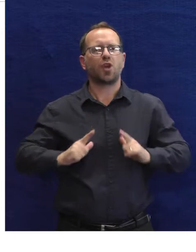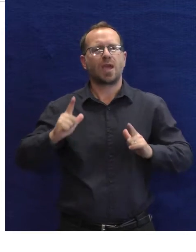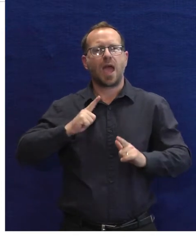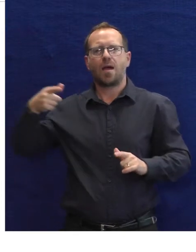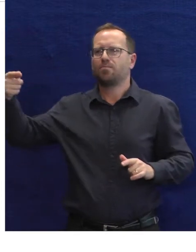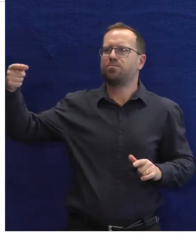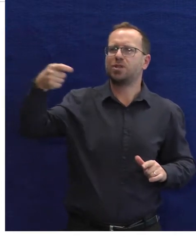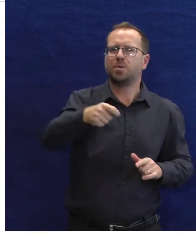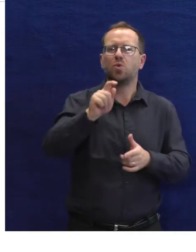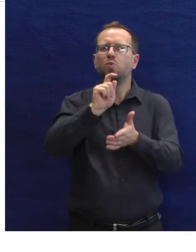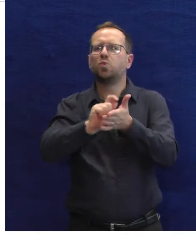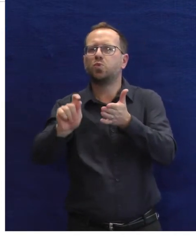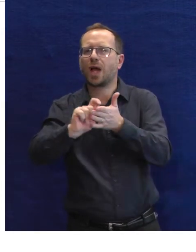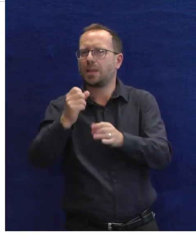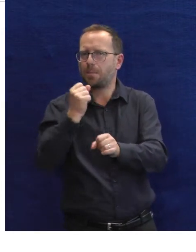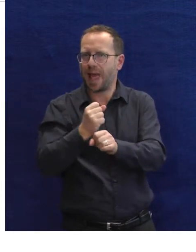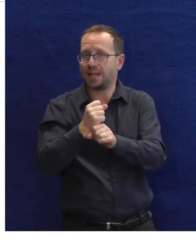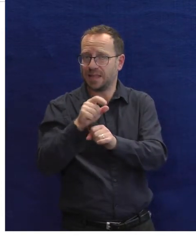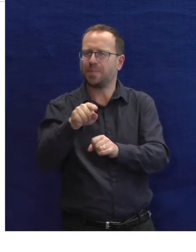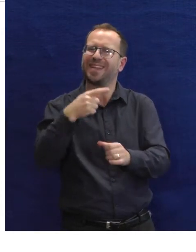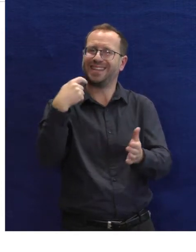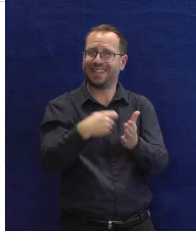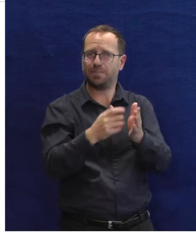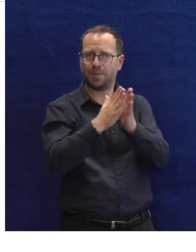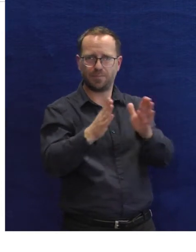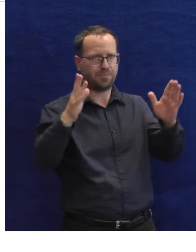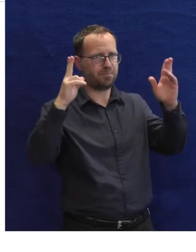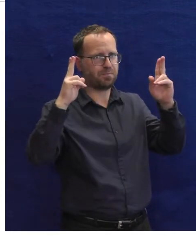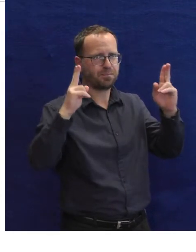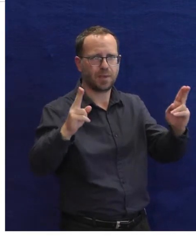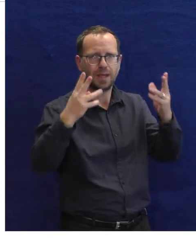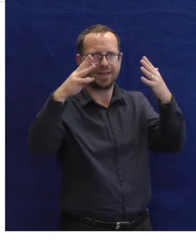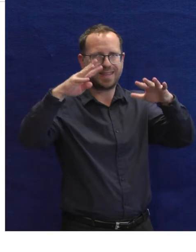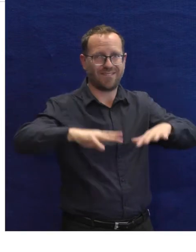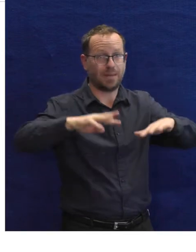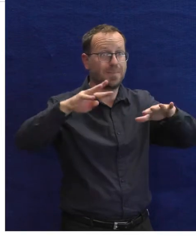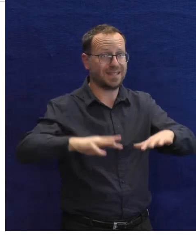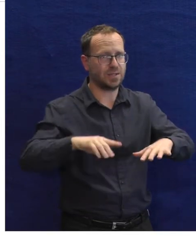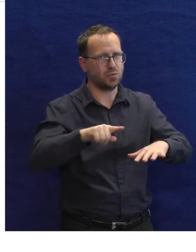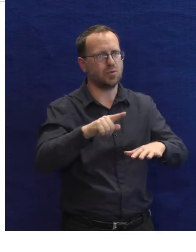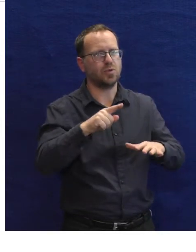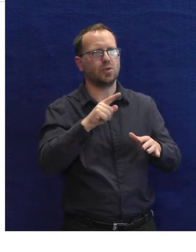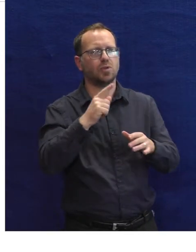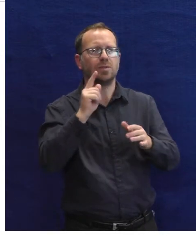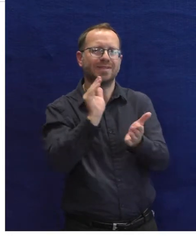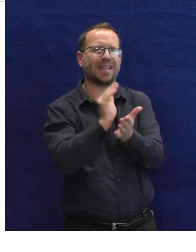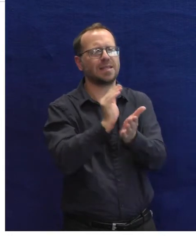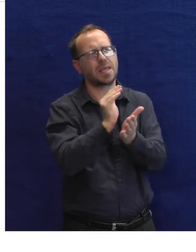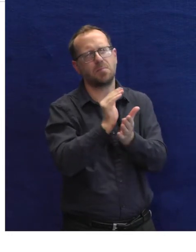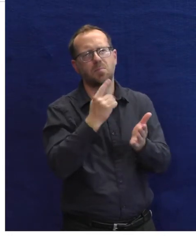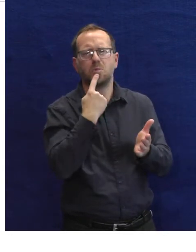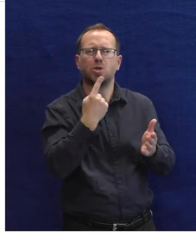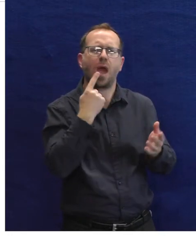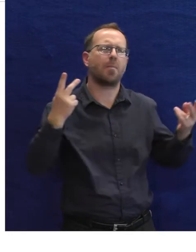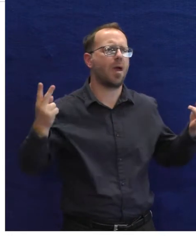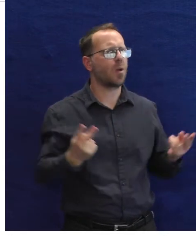příspěvku od úřadu práce, tak nabízíme pomůcky až na 9 měsíců. Tohle to si myslím,